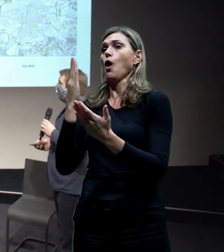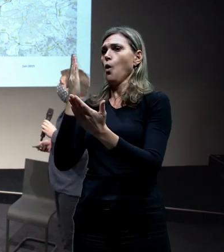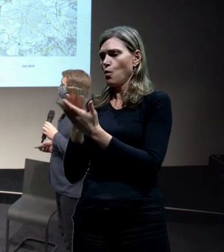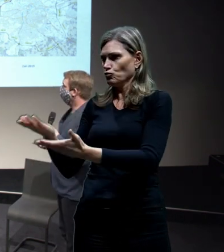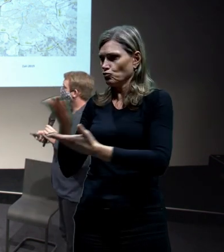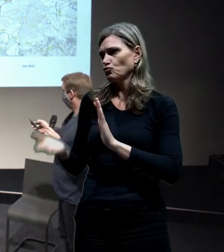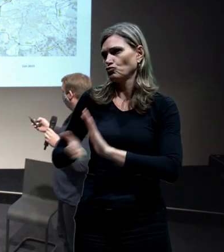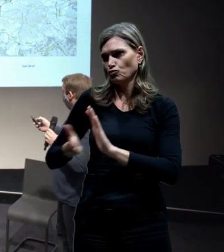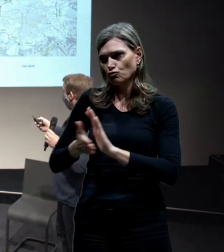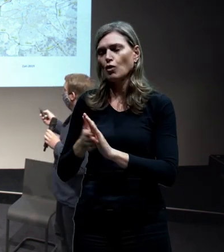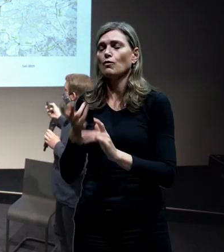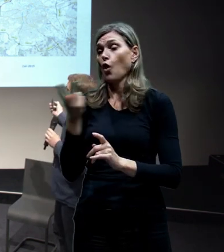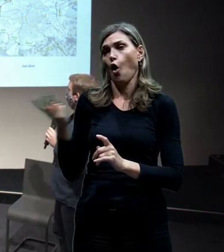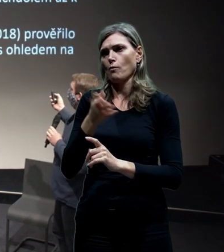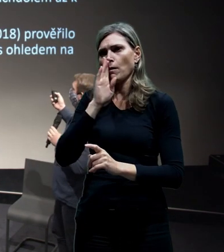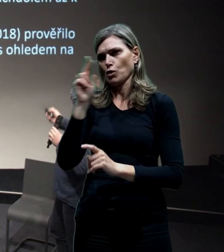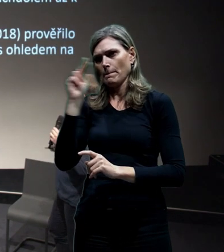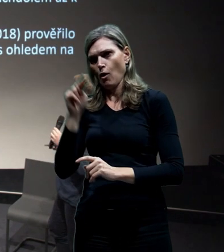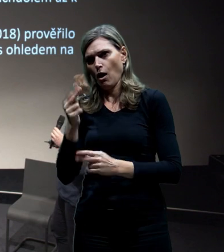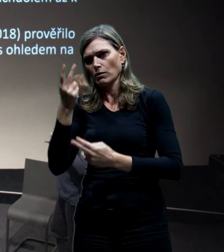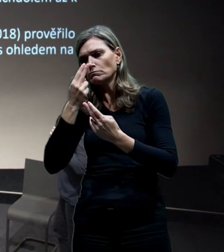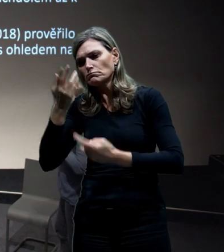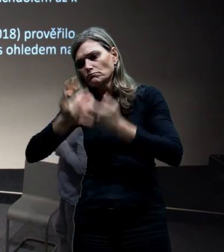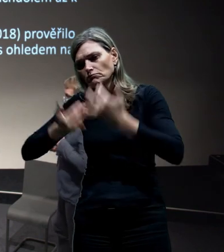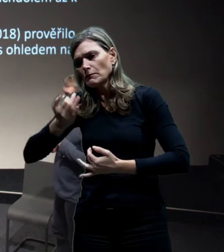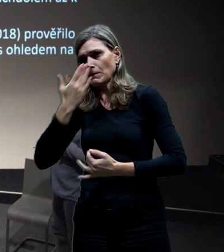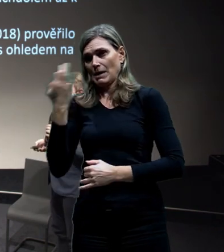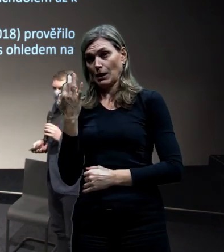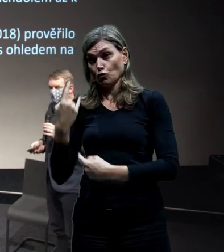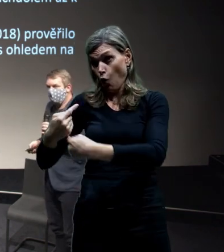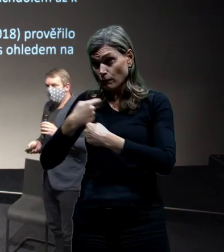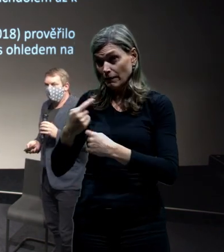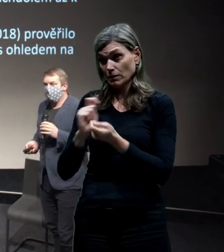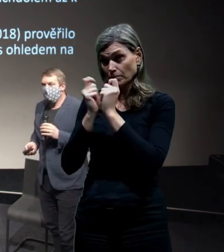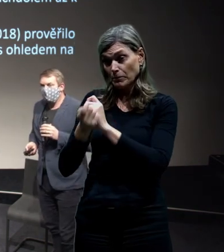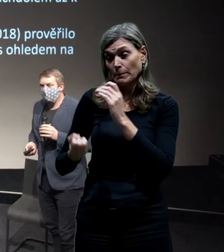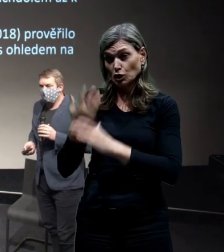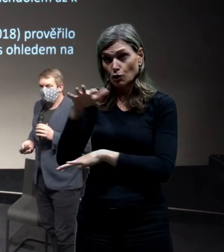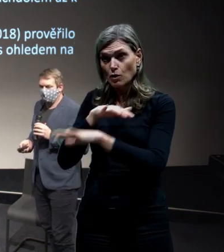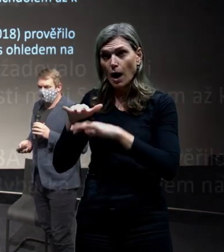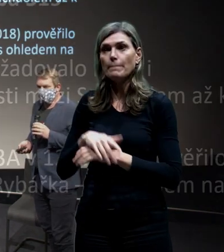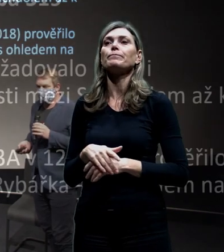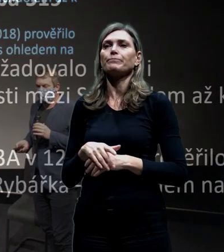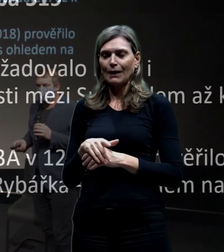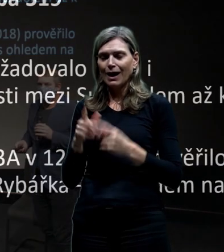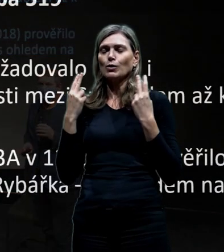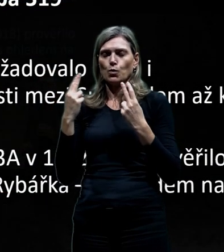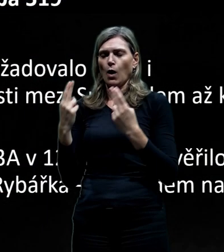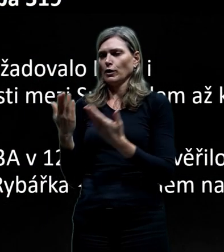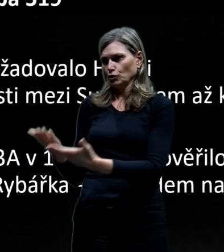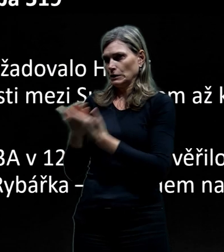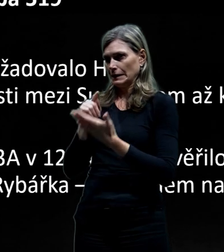posluzovat společně. Pro město je to hrozně důležité z toho důvodu, že v rámci tohoto procesu uplatnilo